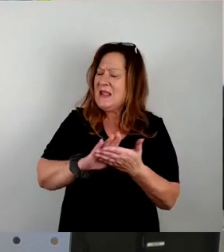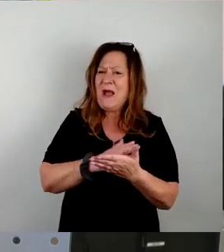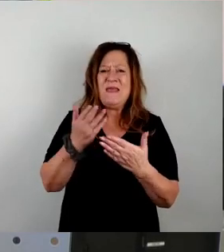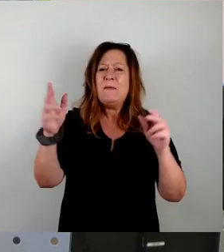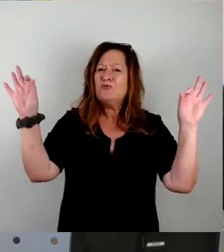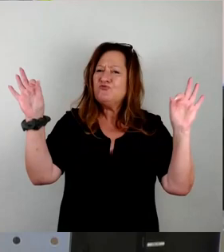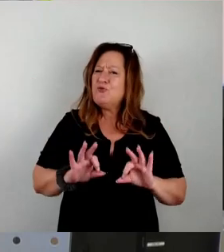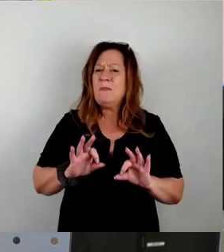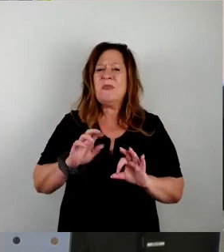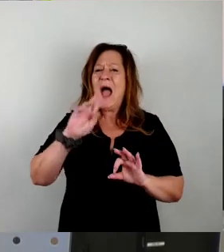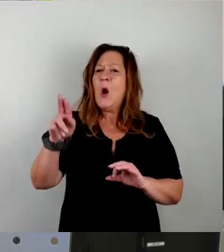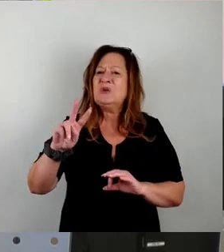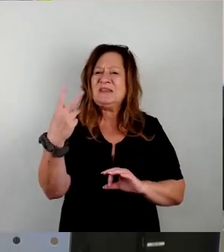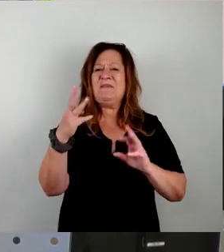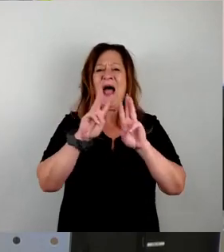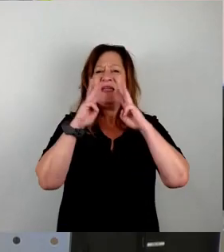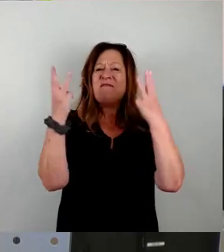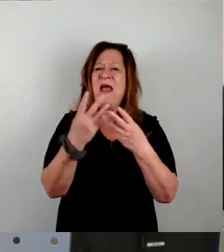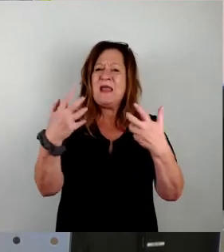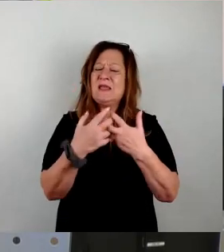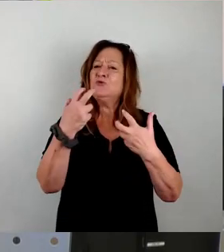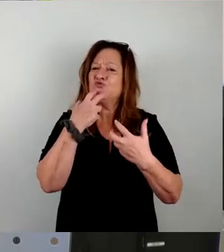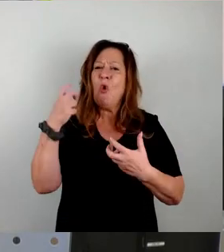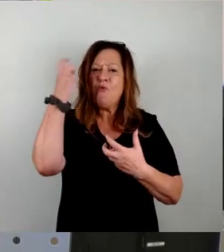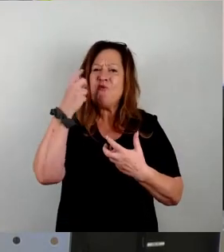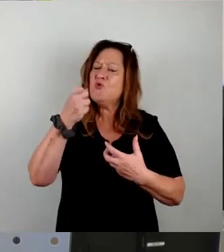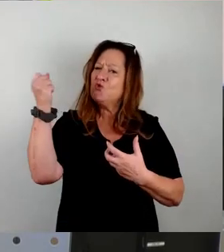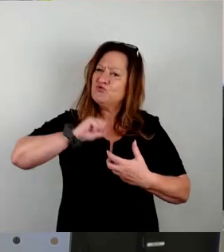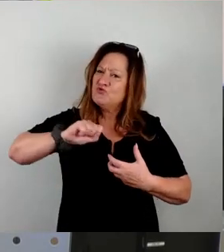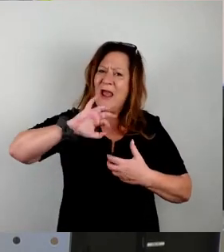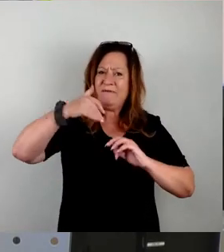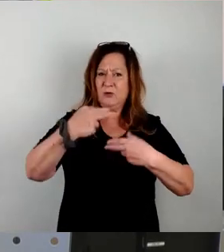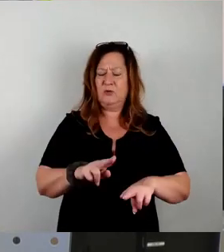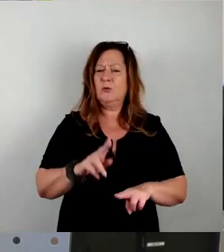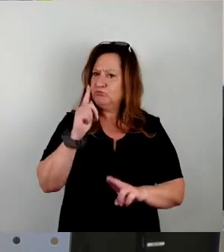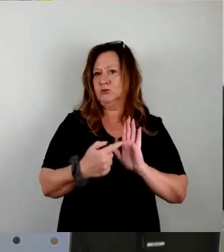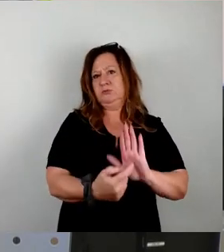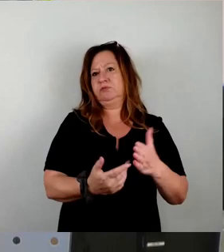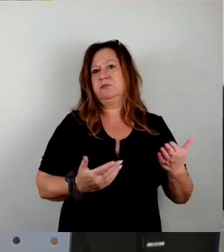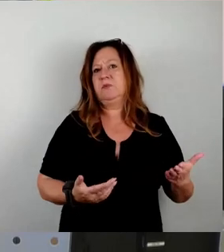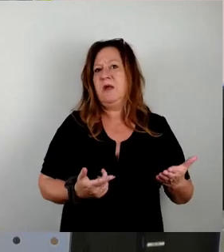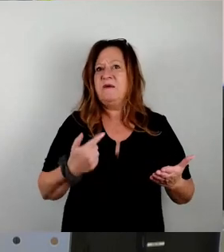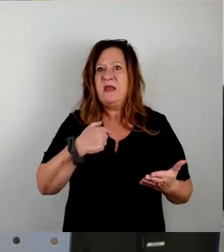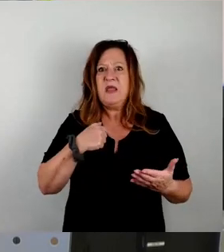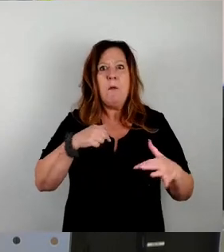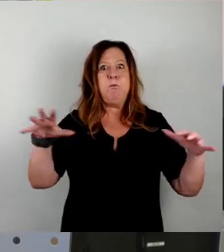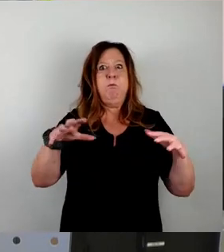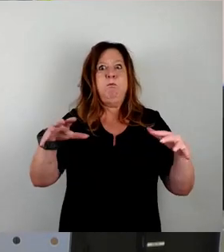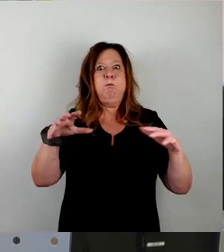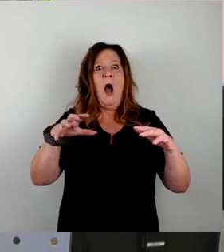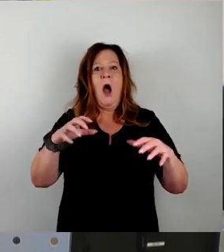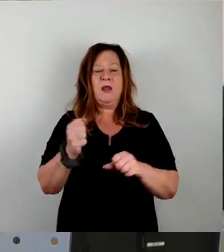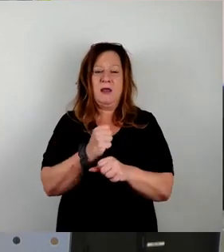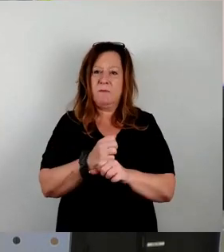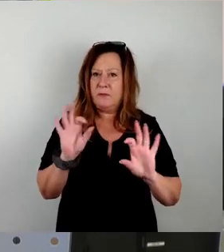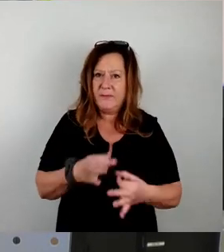Weltkrieges ist die Stromversorgung relativ schnell immer wieder hergestellt gewesen. Darauf möchte ich mal hinweisen, wie hier auch Panik geschürt wird. Wahrscheinlich haben alle dieses Buch von Marc Elsberg,